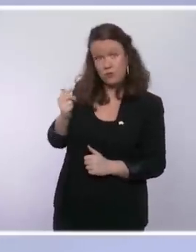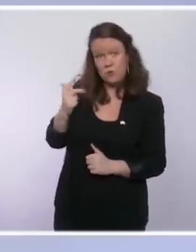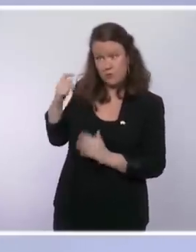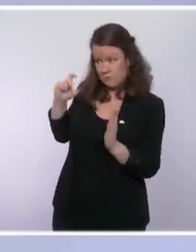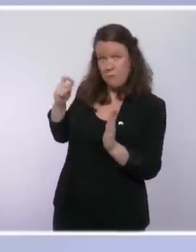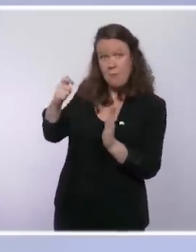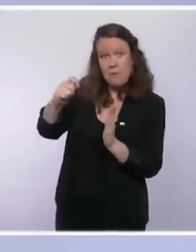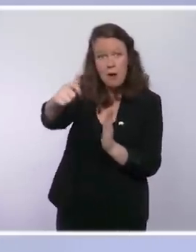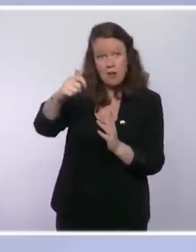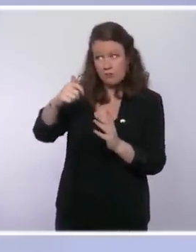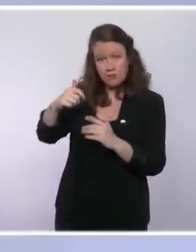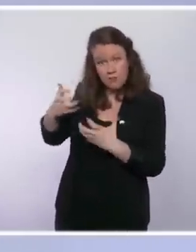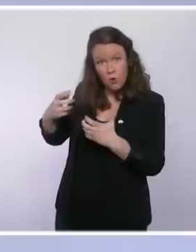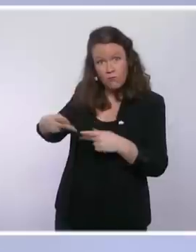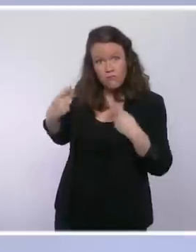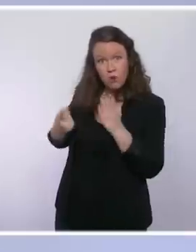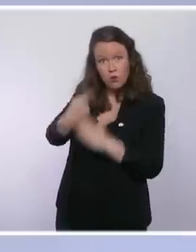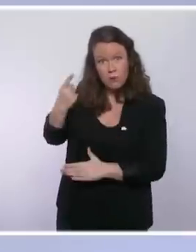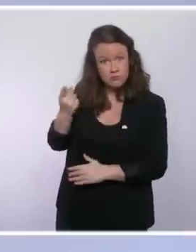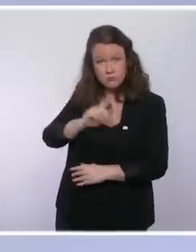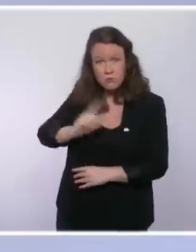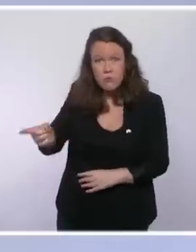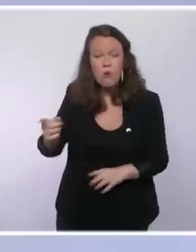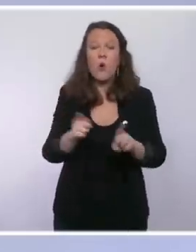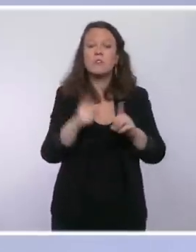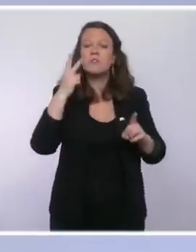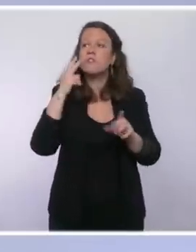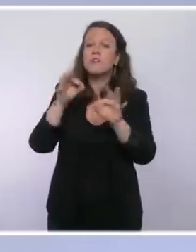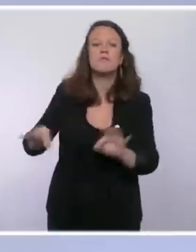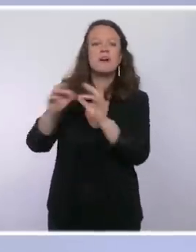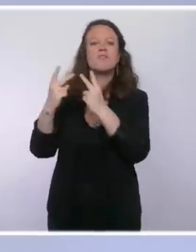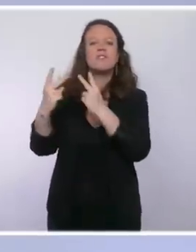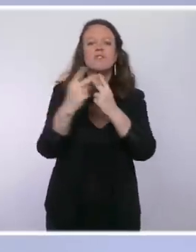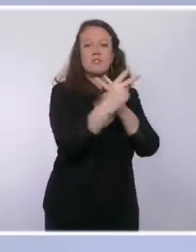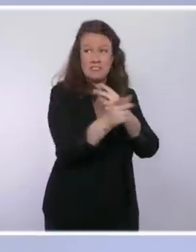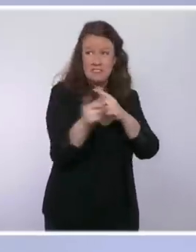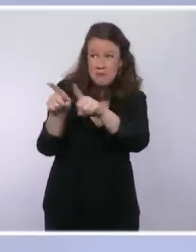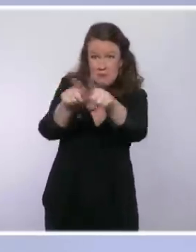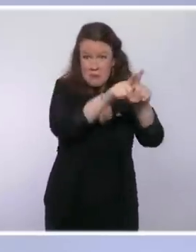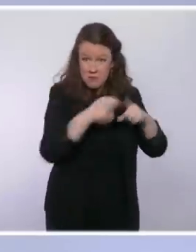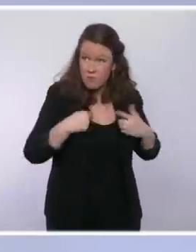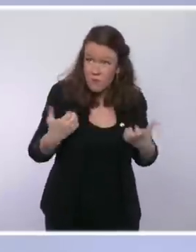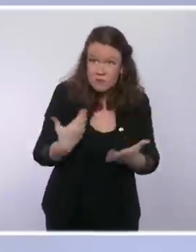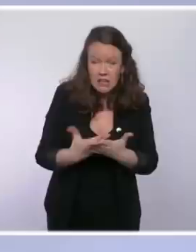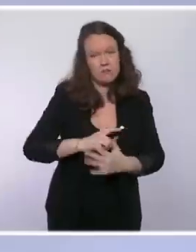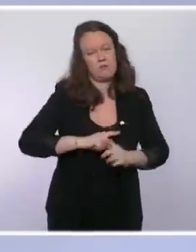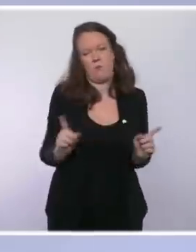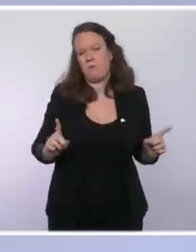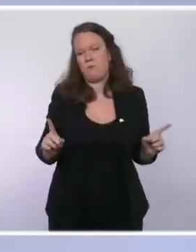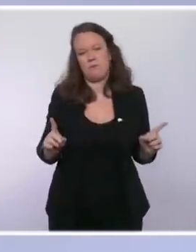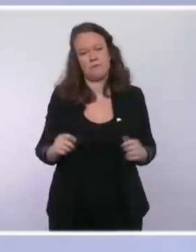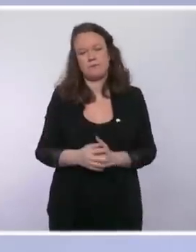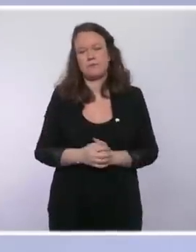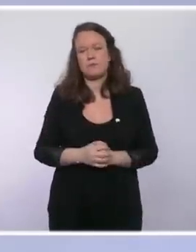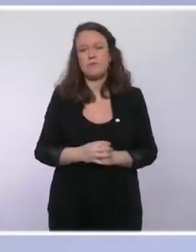voisins traversent à nouveau, nous le voyons malheureusement tous les jours. Nous avons de l'avance et nous ne sommes pas aujourd